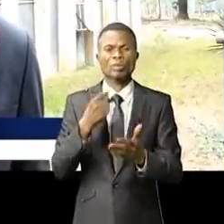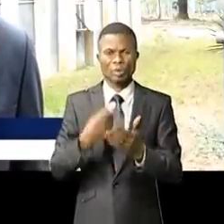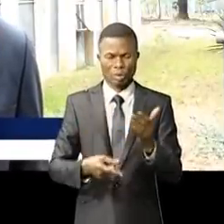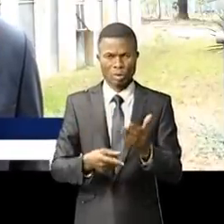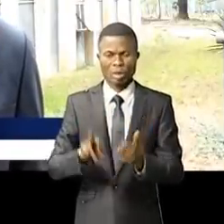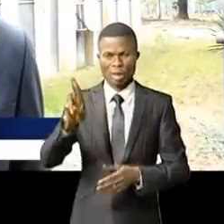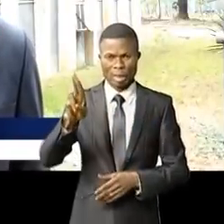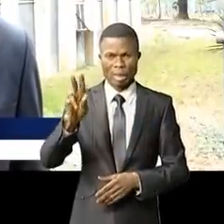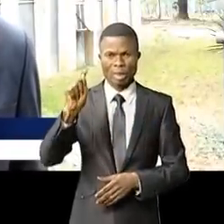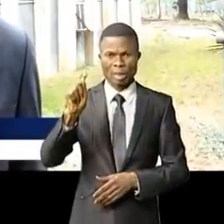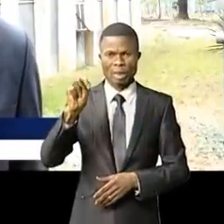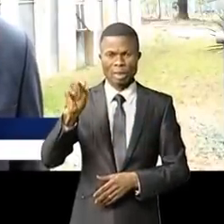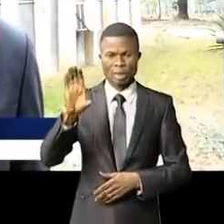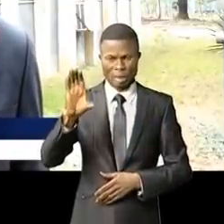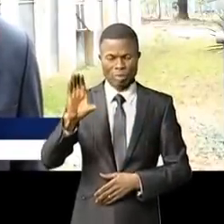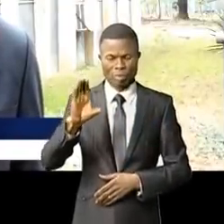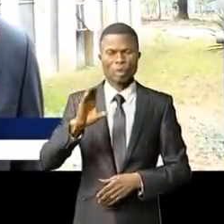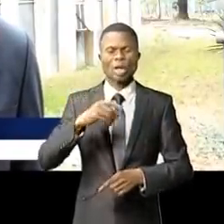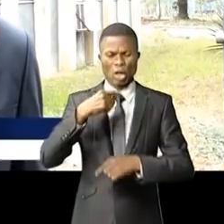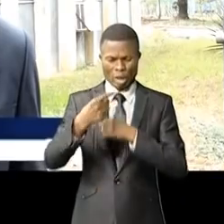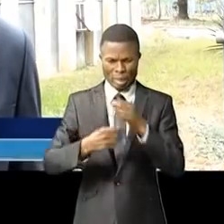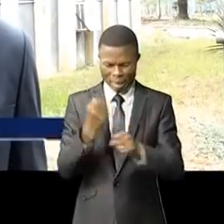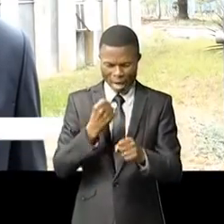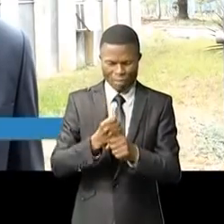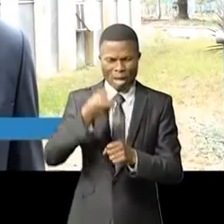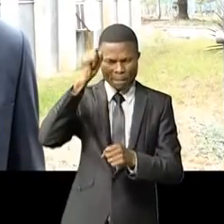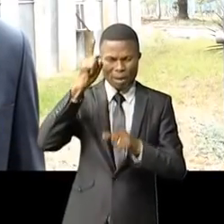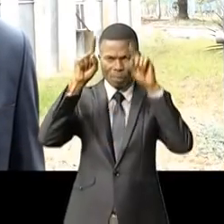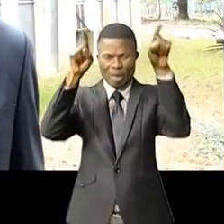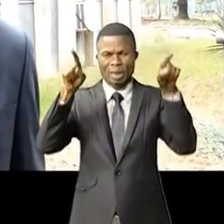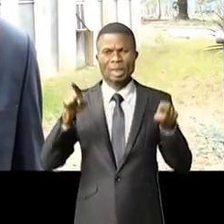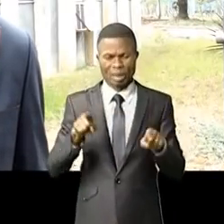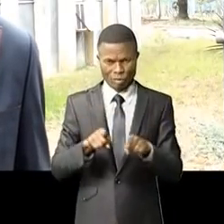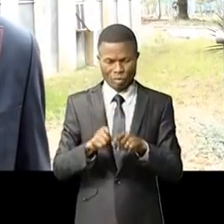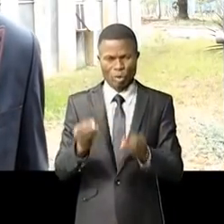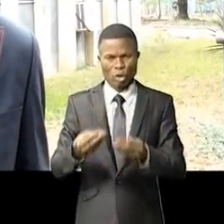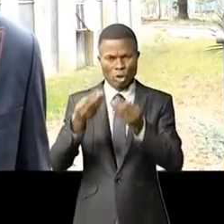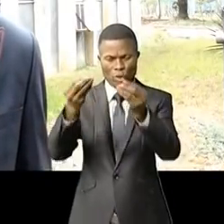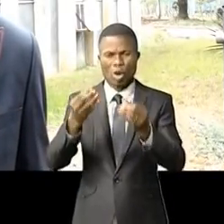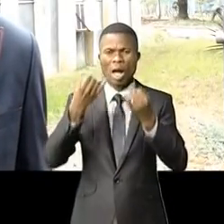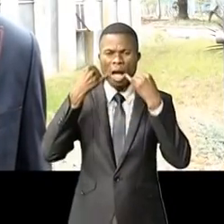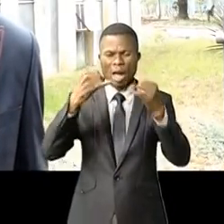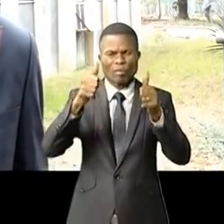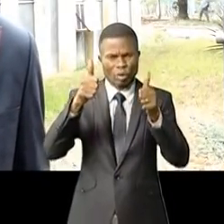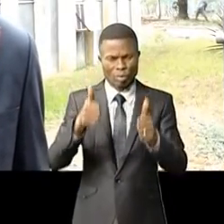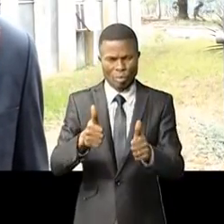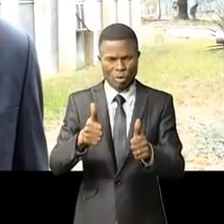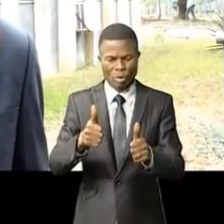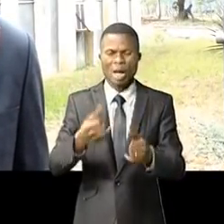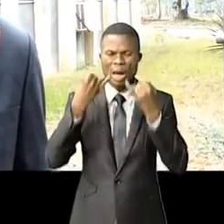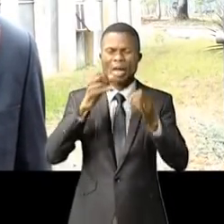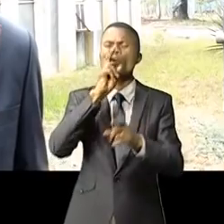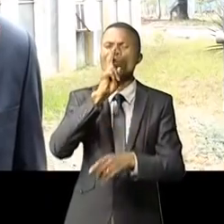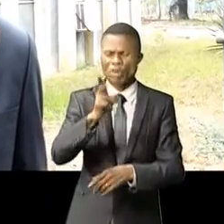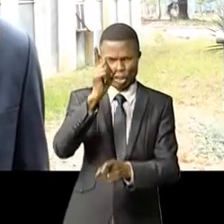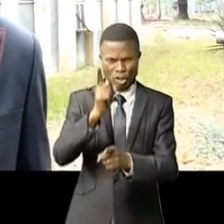à la RTNC, de reprendre sa place d'antan pour donner une bonne information, des vraies informations